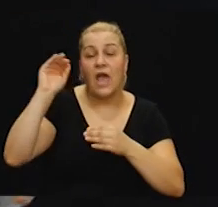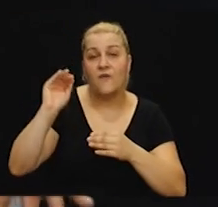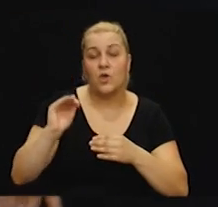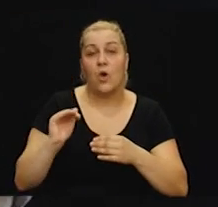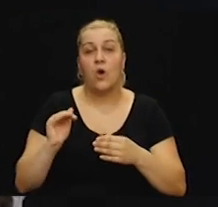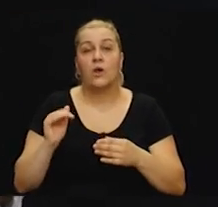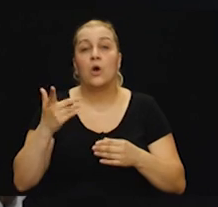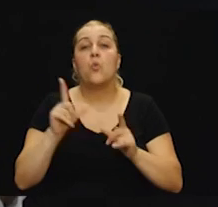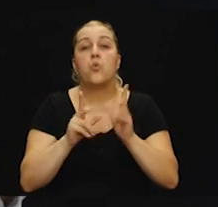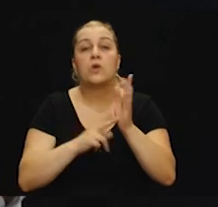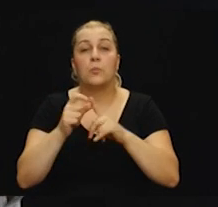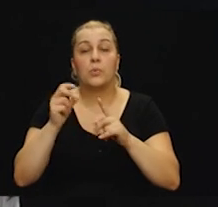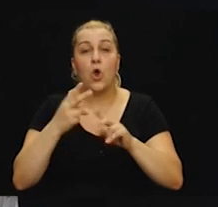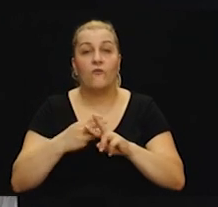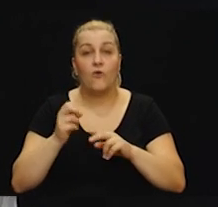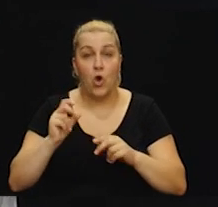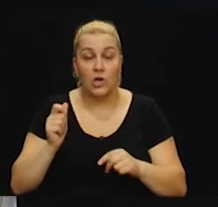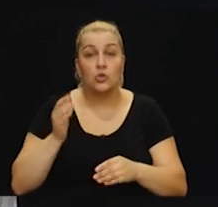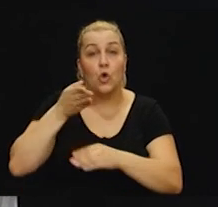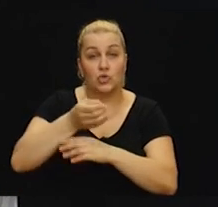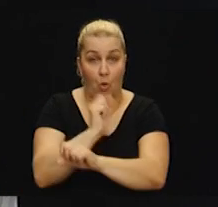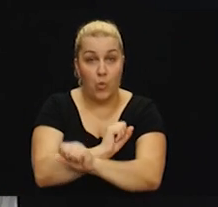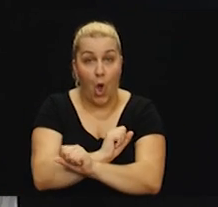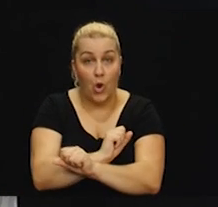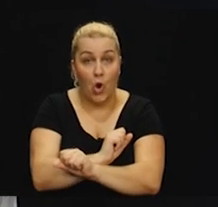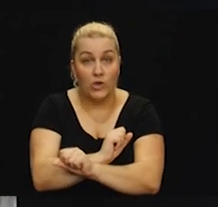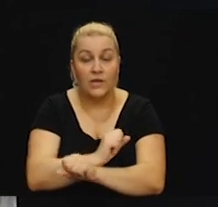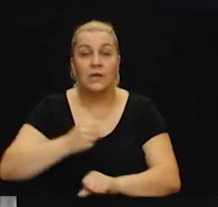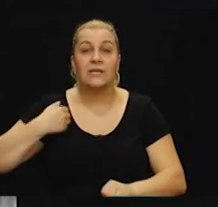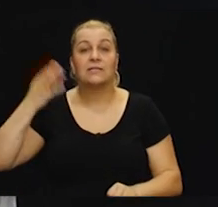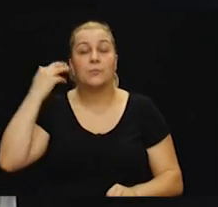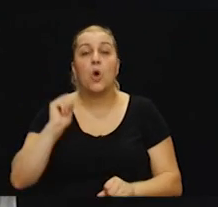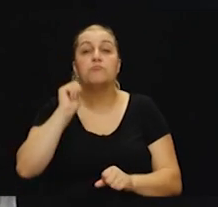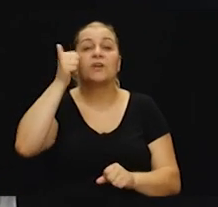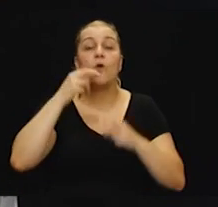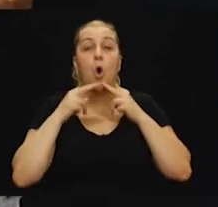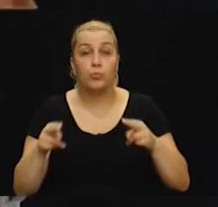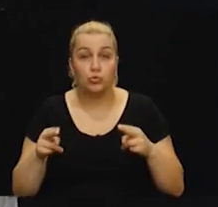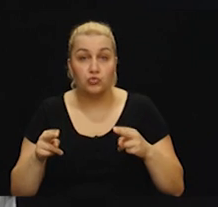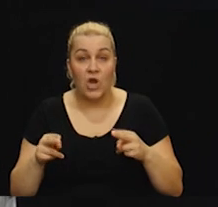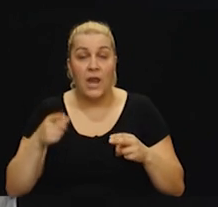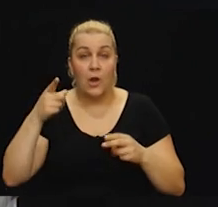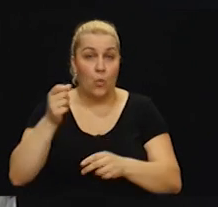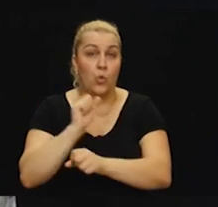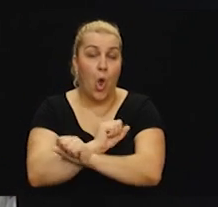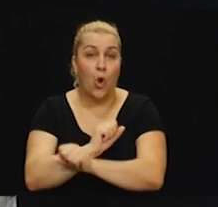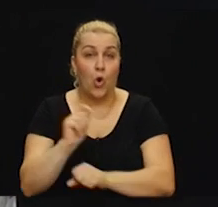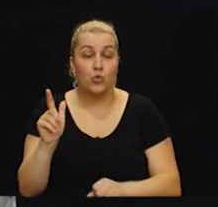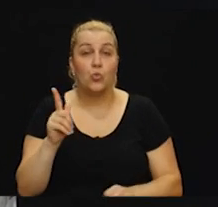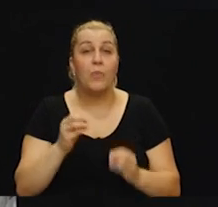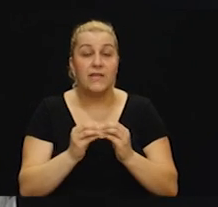porušao logor. Bija sam prvo optuženi u Vojno-istražni zatvoru vratelj Menatra, u Banja Luku.